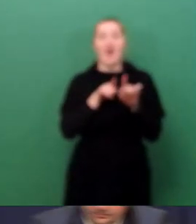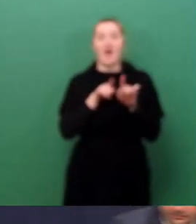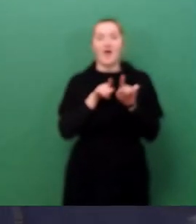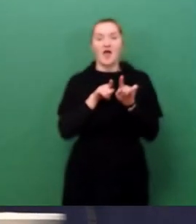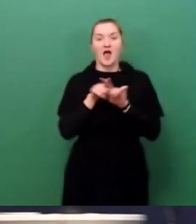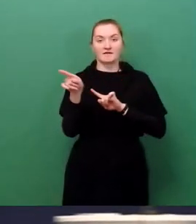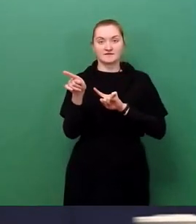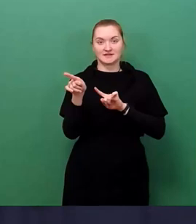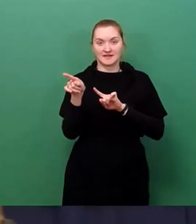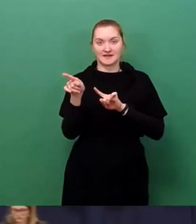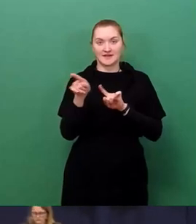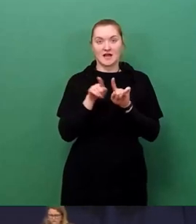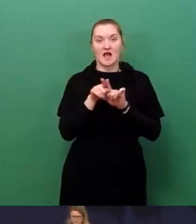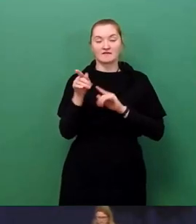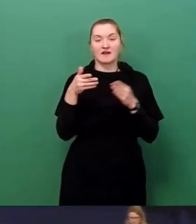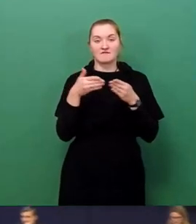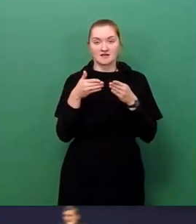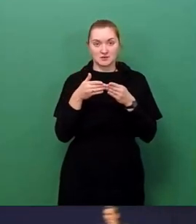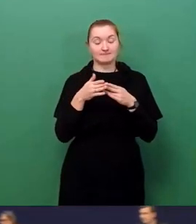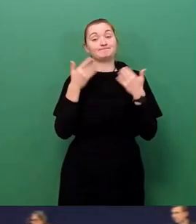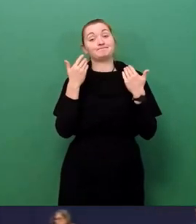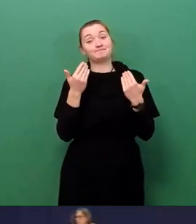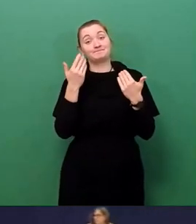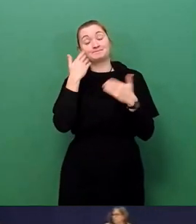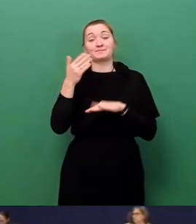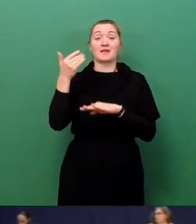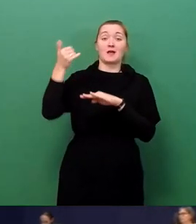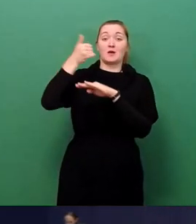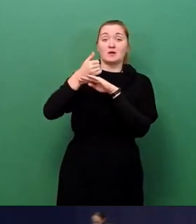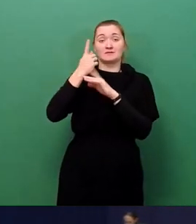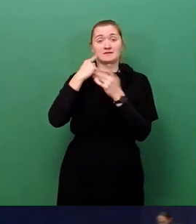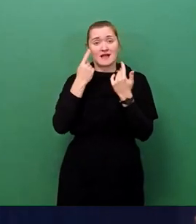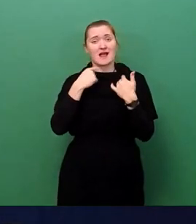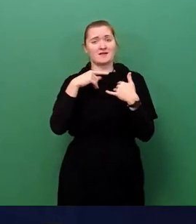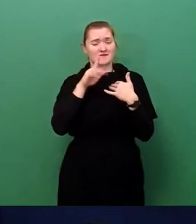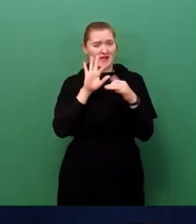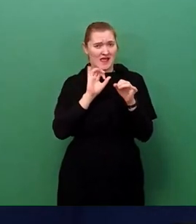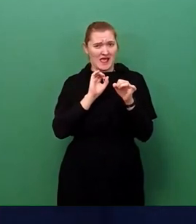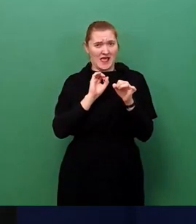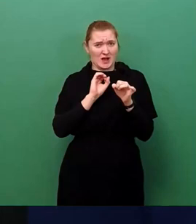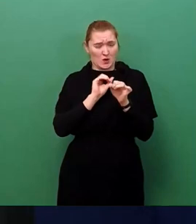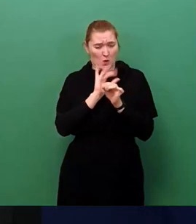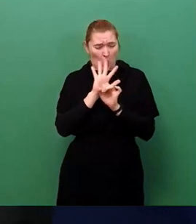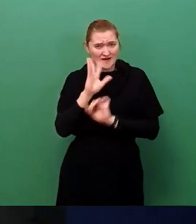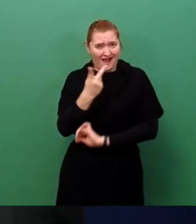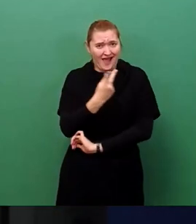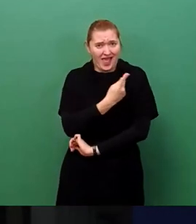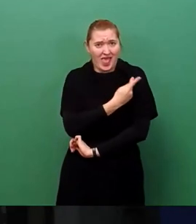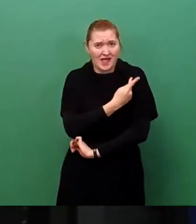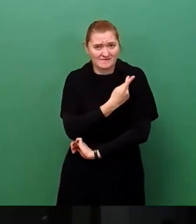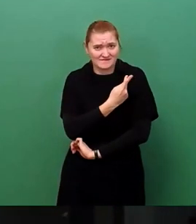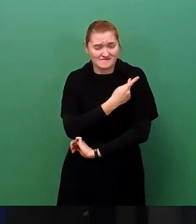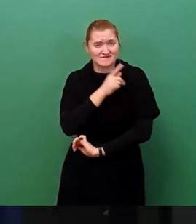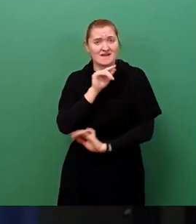Ja, Oberbürgermeister, die Zahl der Impfdurchbrüche bei Menschen, die bereits vollständig gegen das Coronavirus geimpft wurden, nimmt zu.